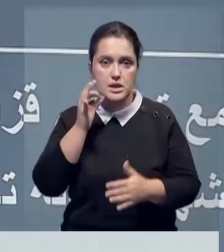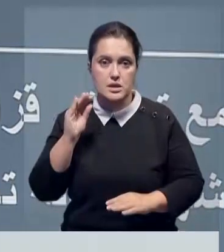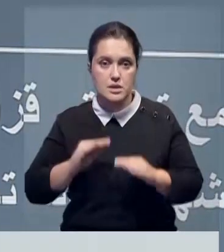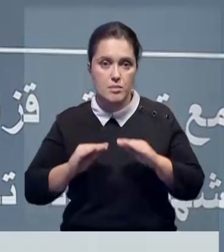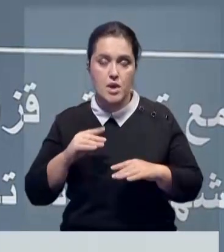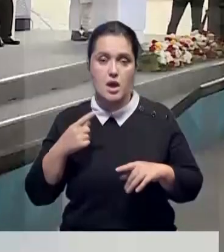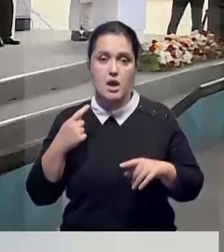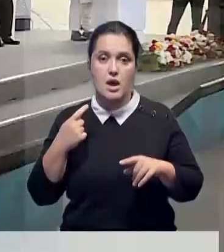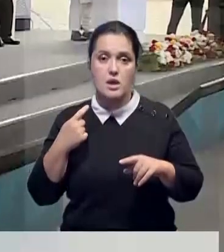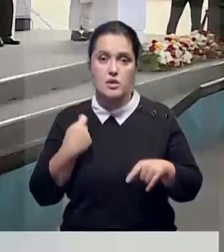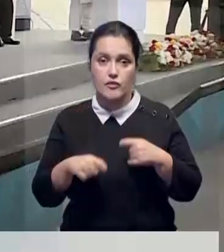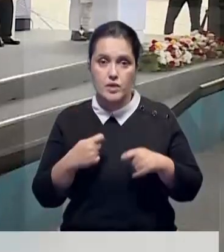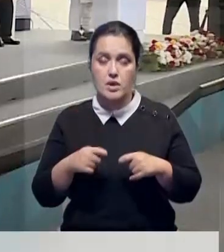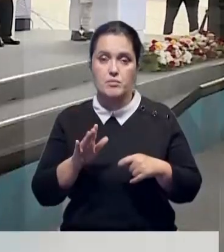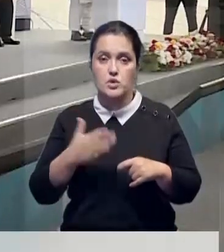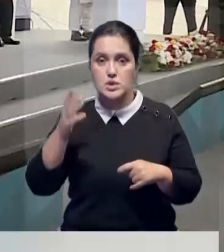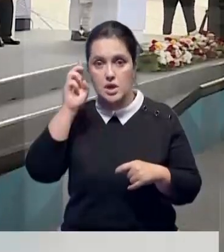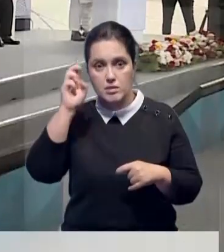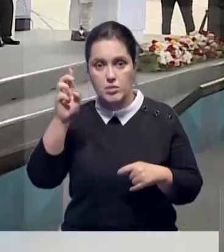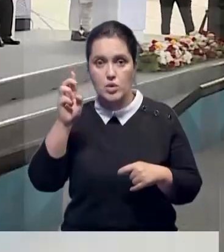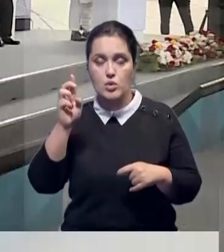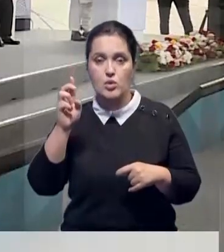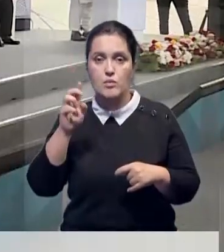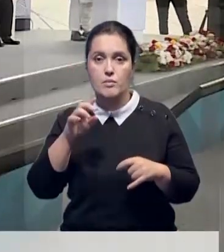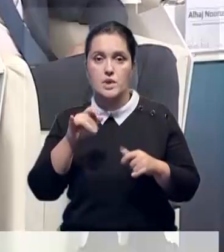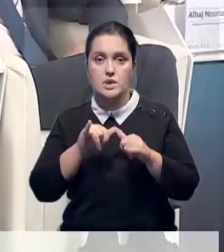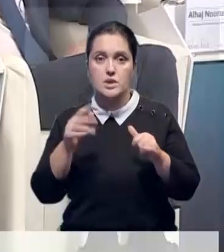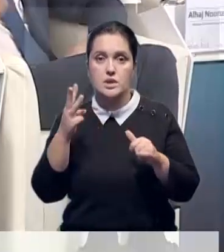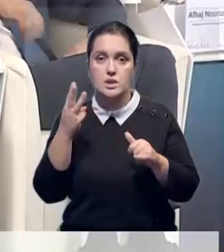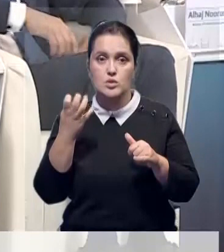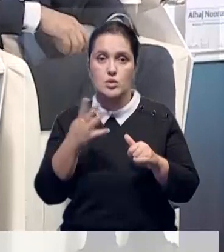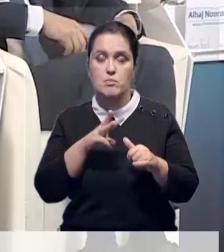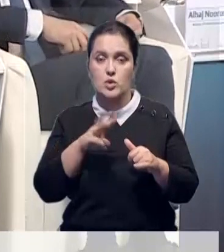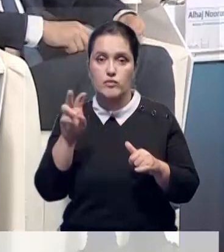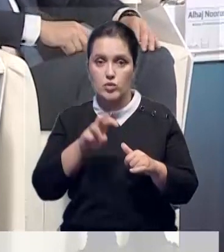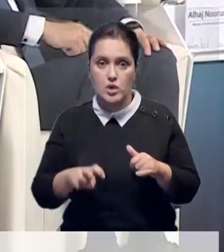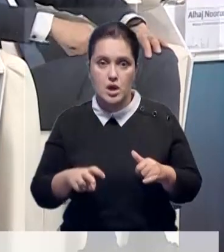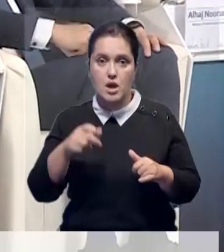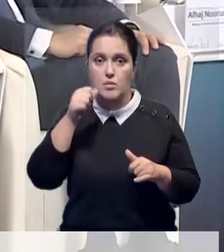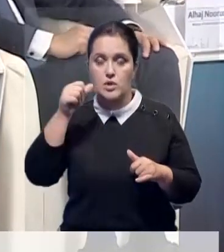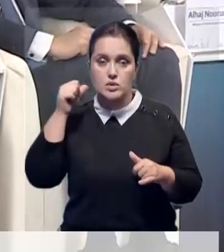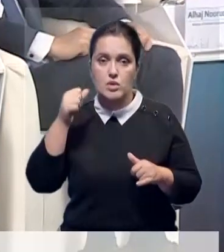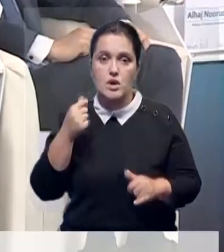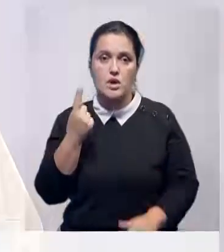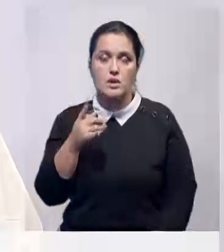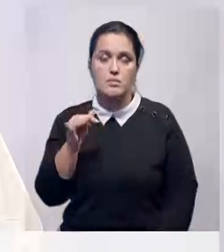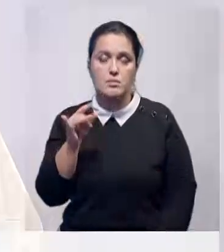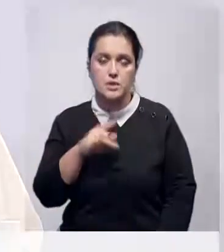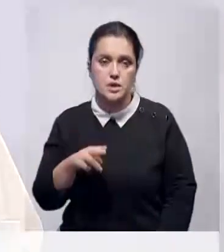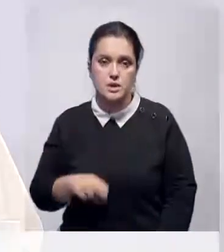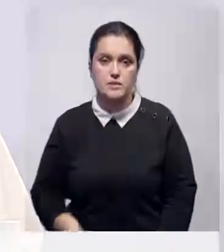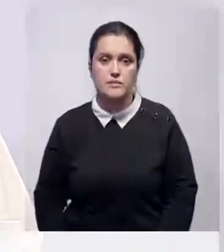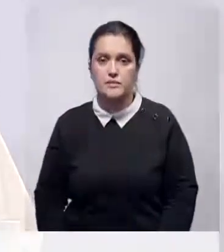кондитерские изделия. Торговый оборот между странами с начала года уже превысил 340 миллионов долларов. В прошлом году составил